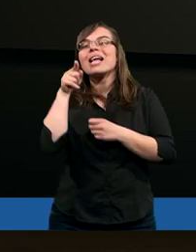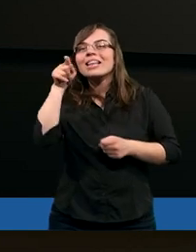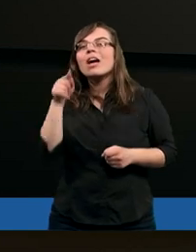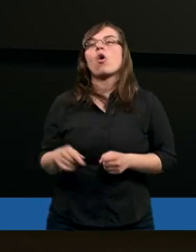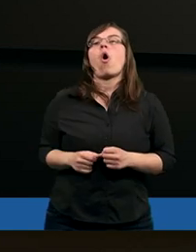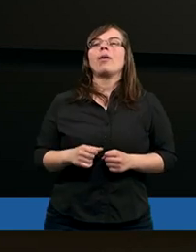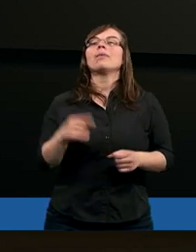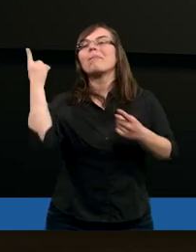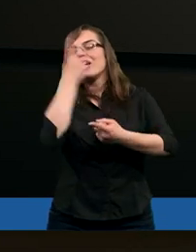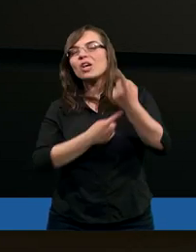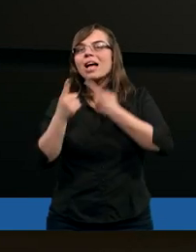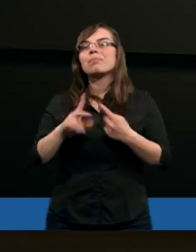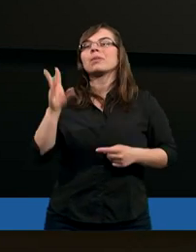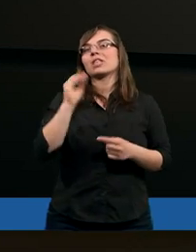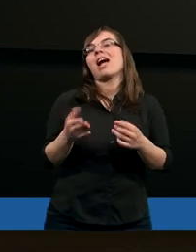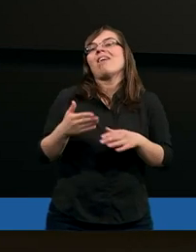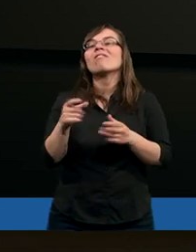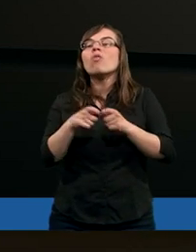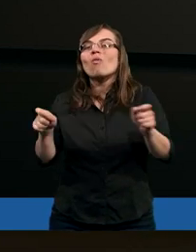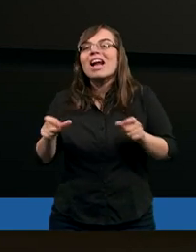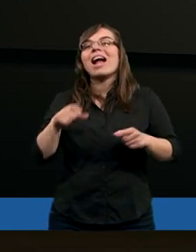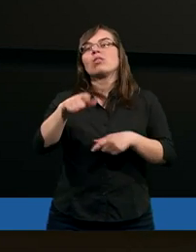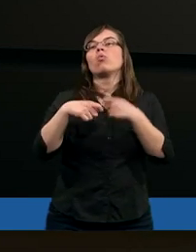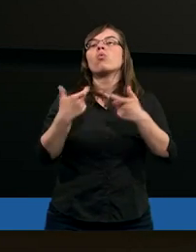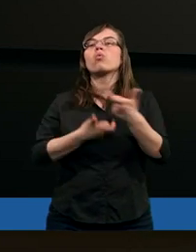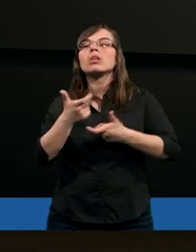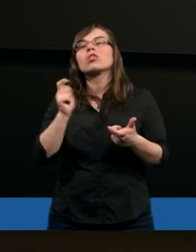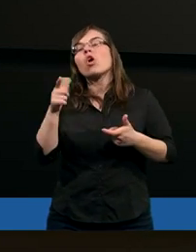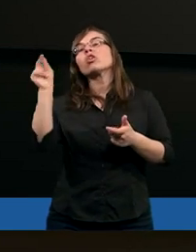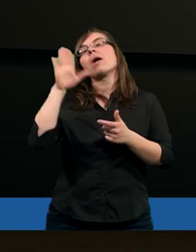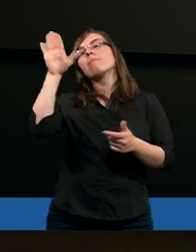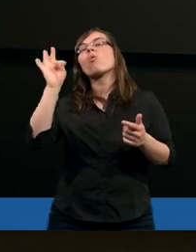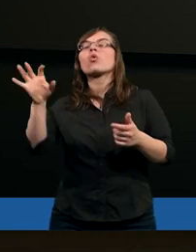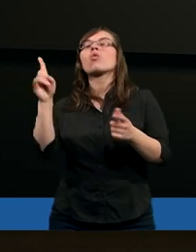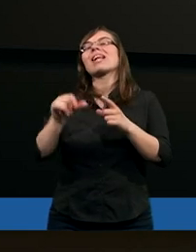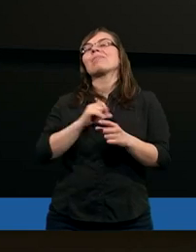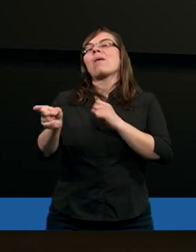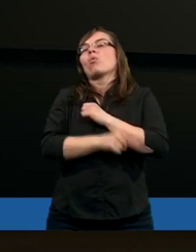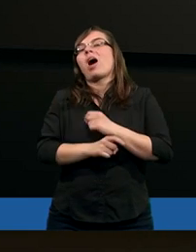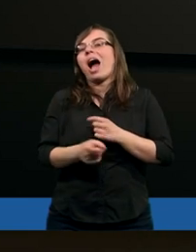przez Niego, myśleliśmy, że coś złego uczynił i to Pan Bóg go ukarał.